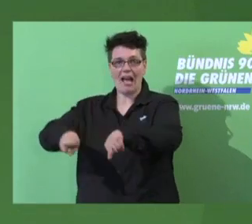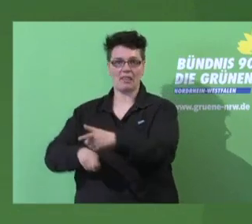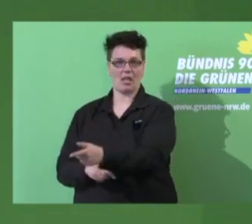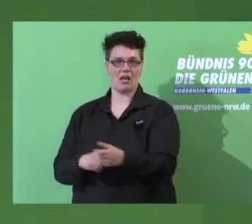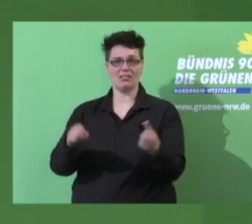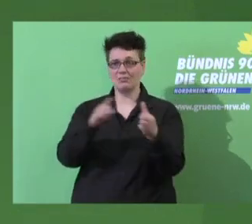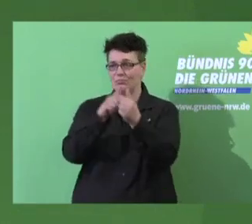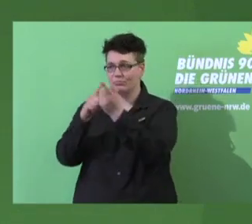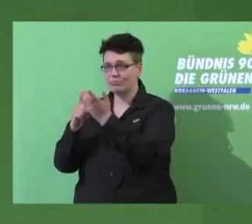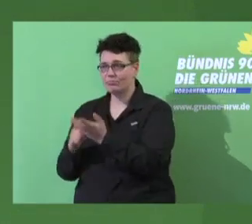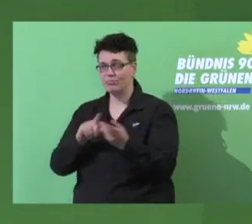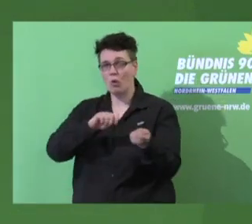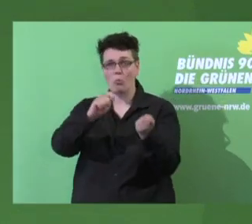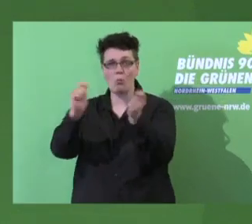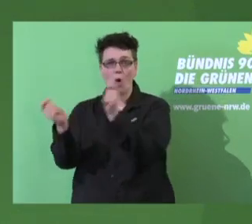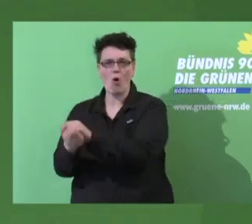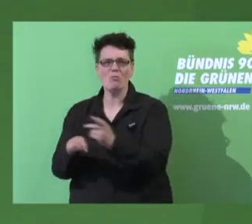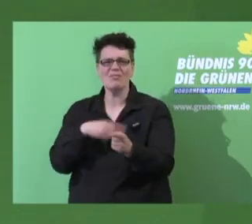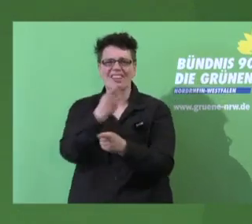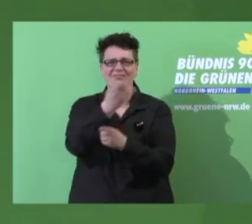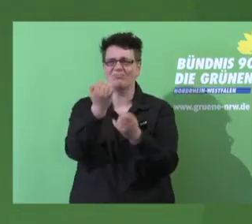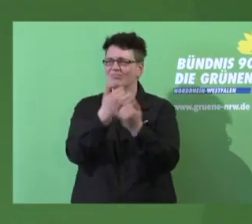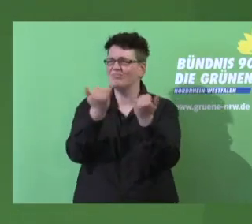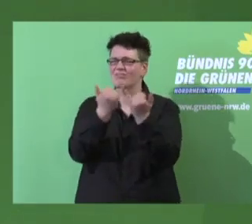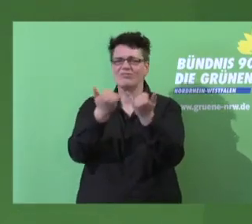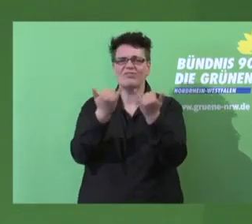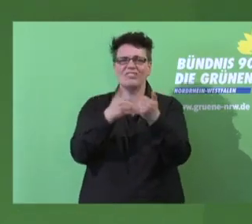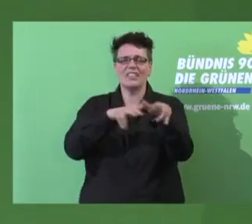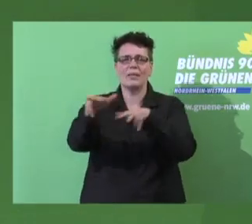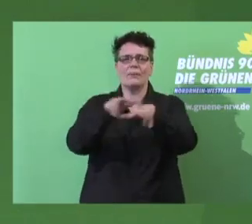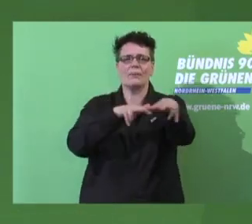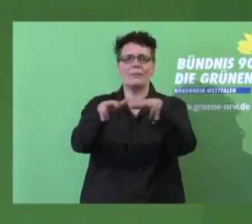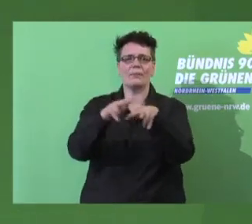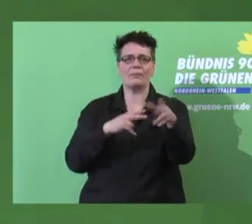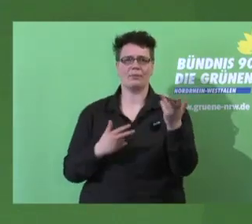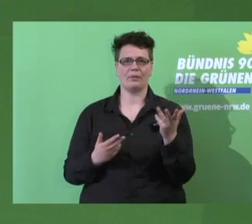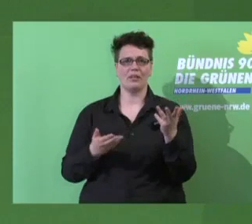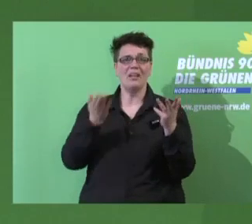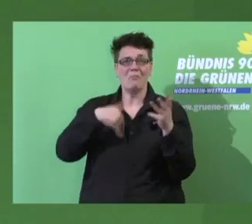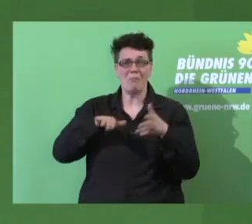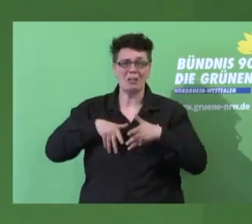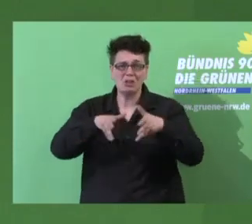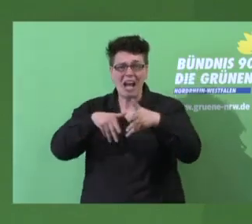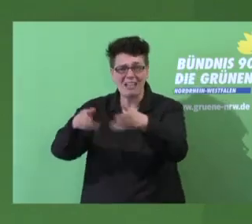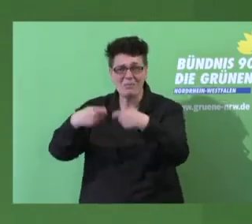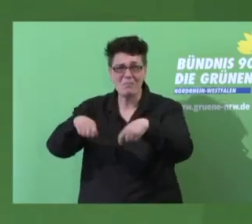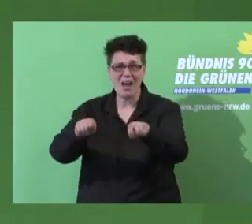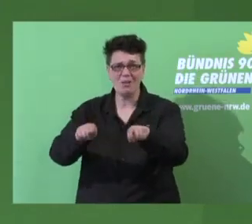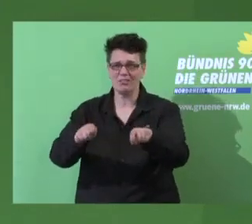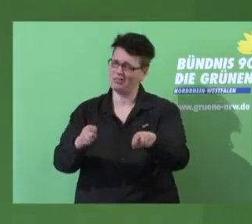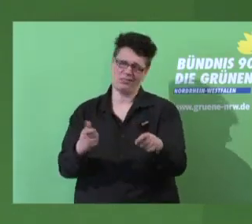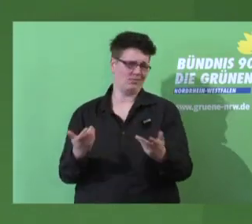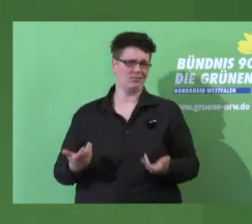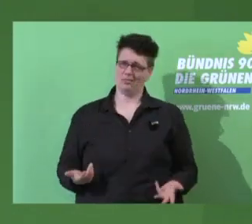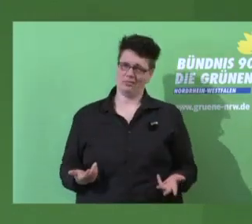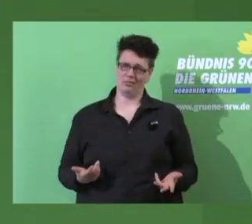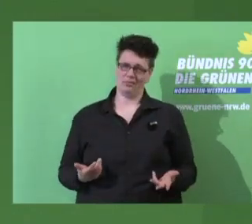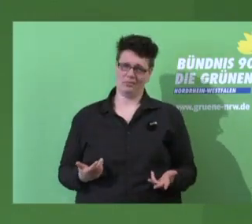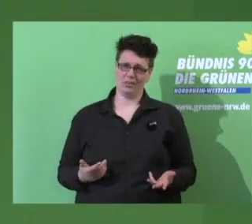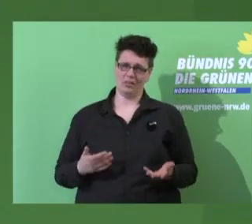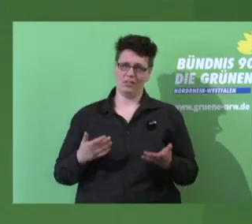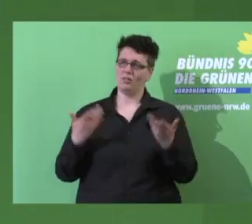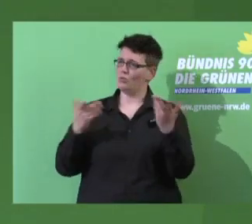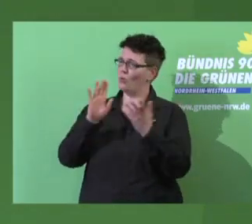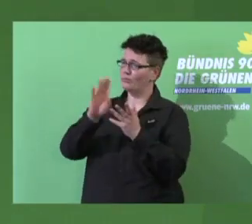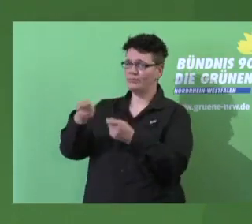Antworten? Doch nicht mehr Straßen für mehr Güter, oder? Liebe Delegierte, das sind nur einige der zentrale Fragestellungen, die mir bei Lesen eures